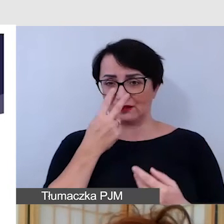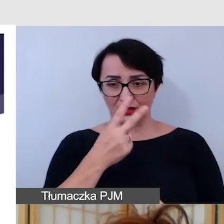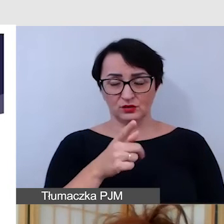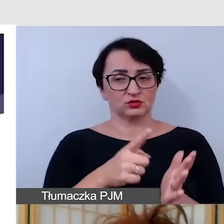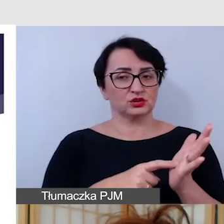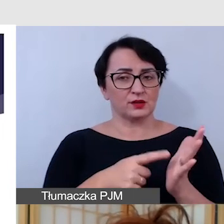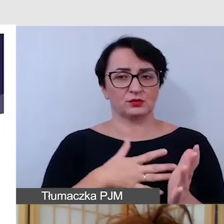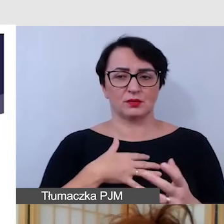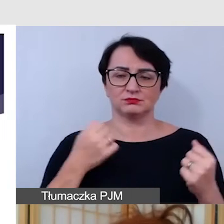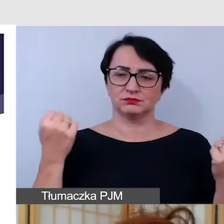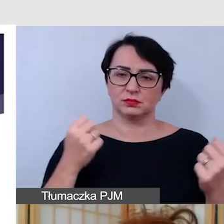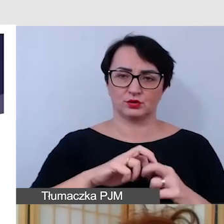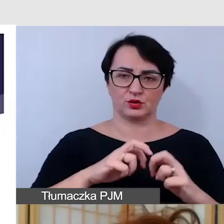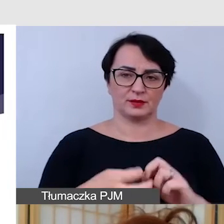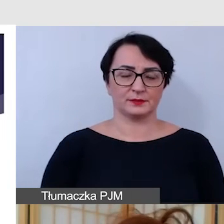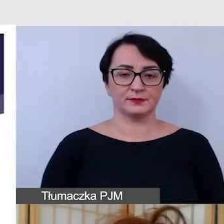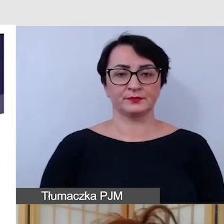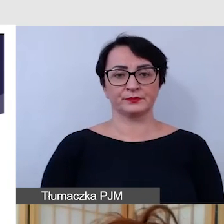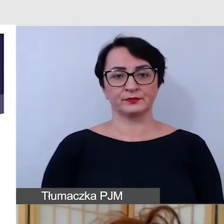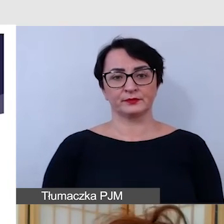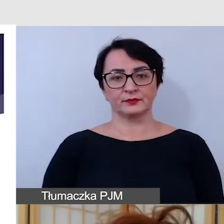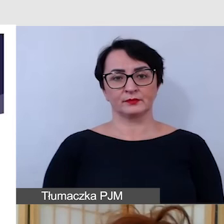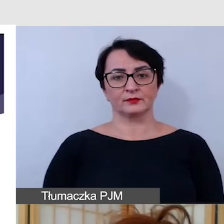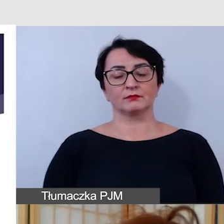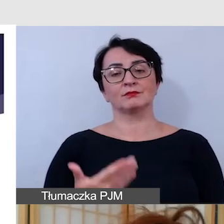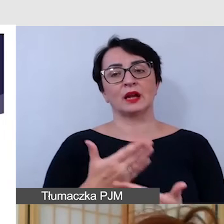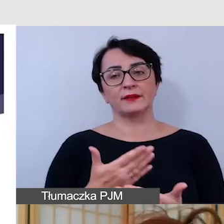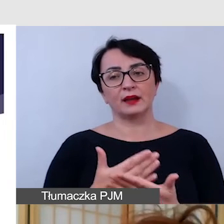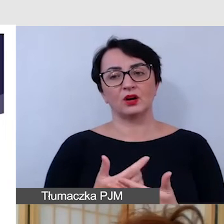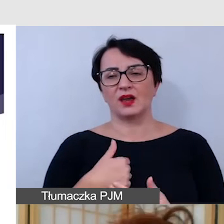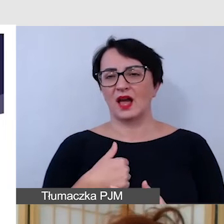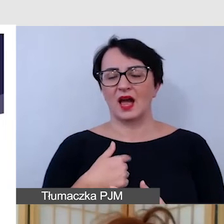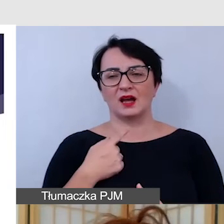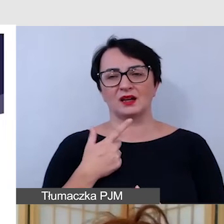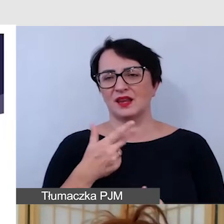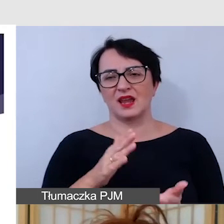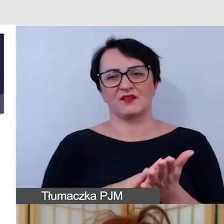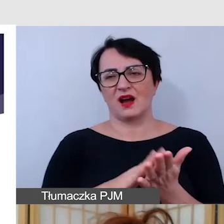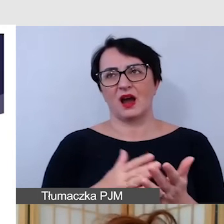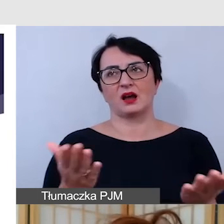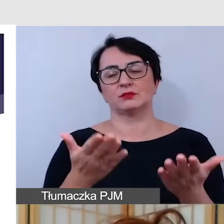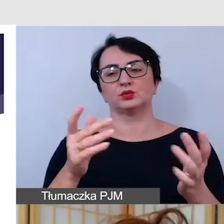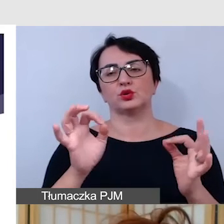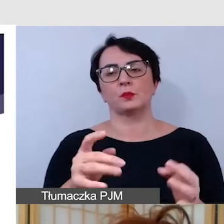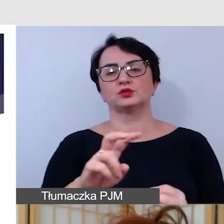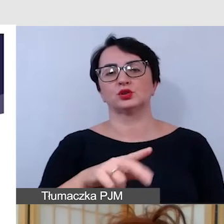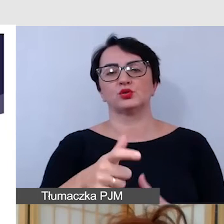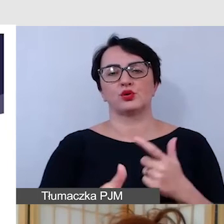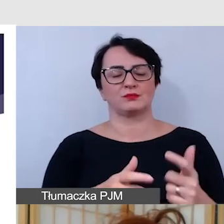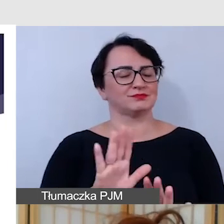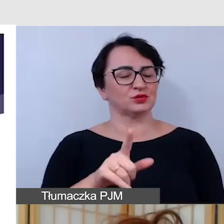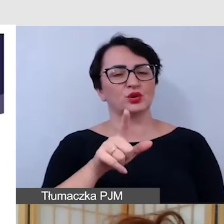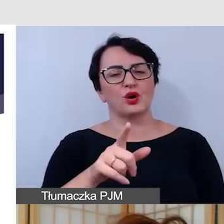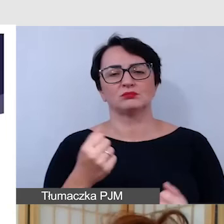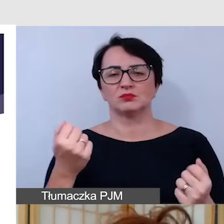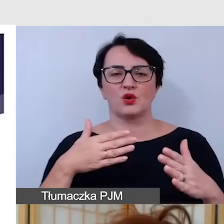to sprawiało olbrzymi problem. Dlatego nie pochwalam tego typu rzeczy, ponieważ to bardzo